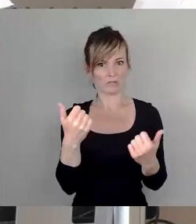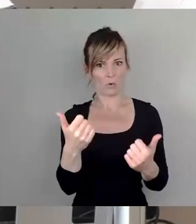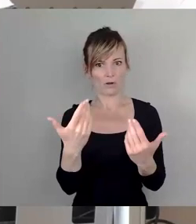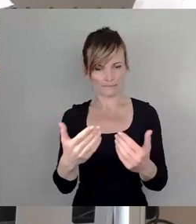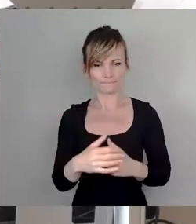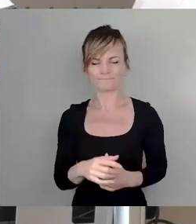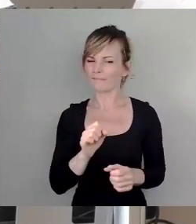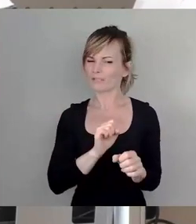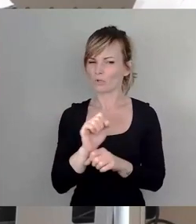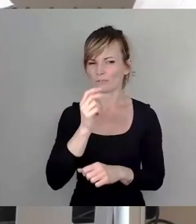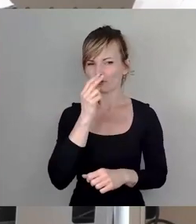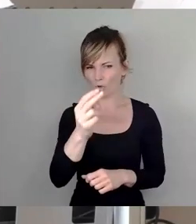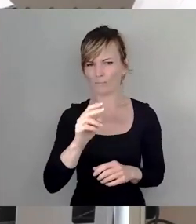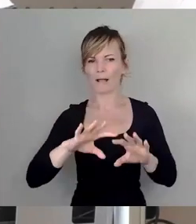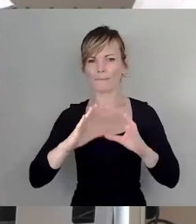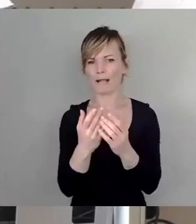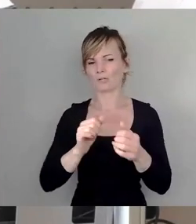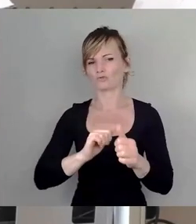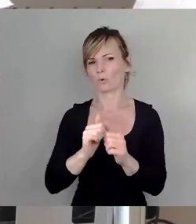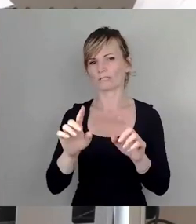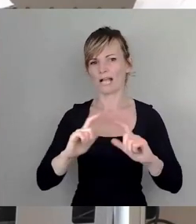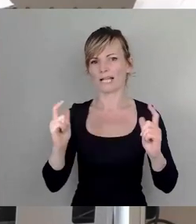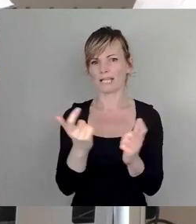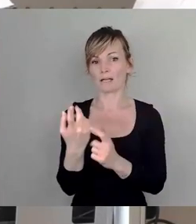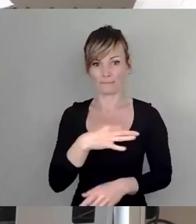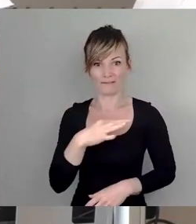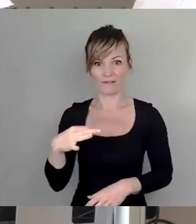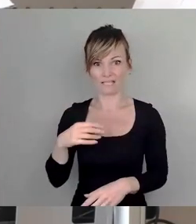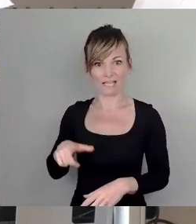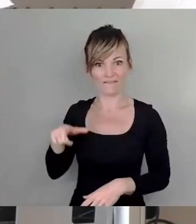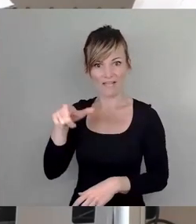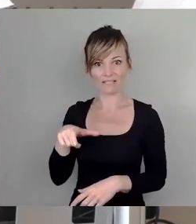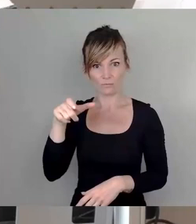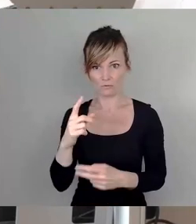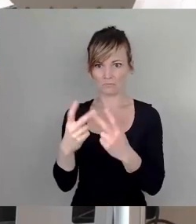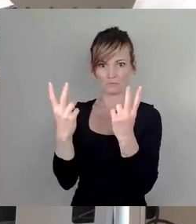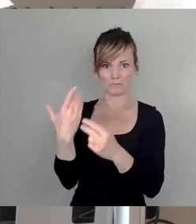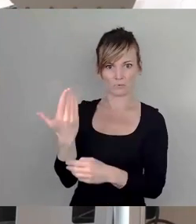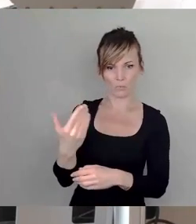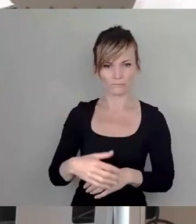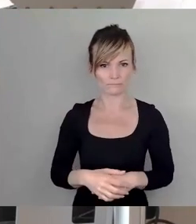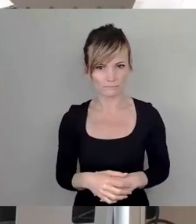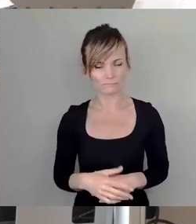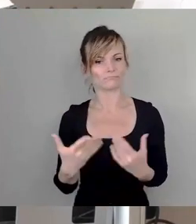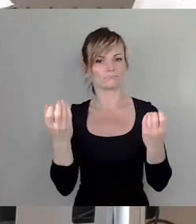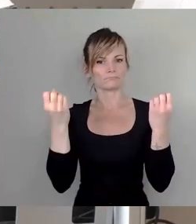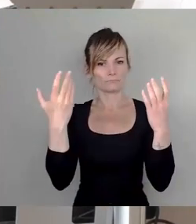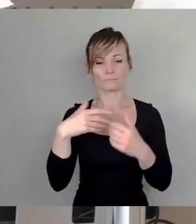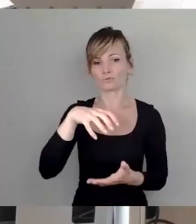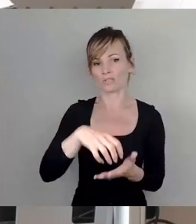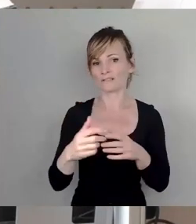die Ballsportarena, kann man sich wundern, wie ein privater Investor das so hinbekommt. Und sicher wurde er von der Stadtverwaltung nicht gepusht.